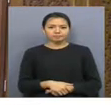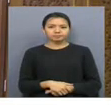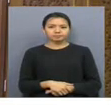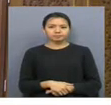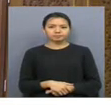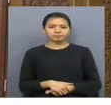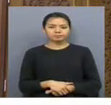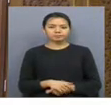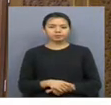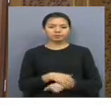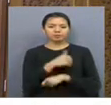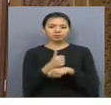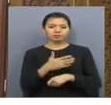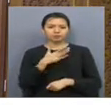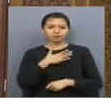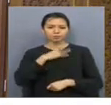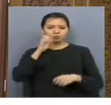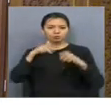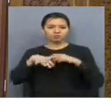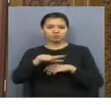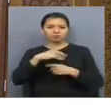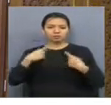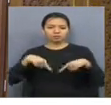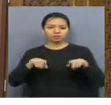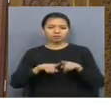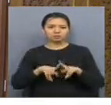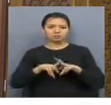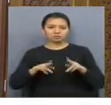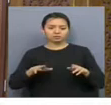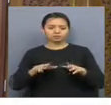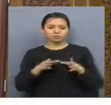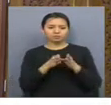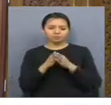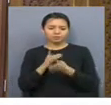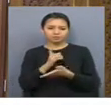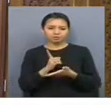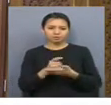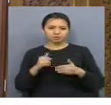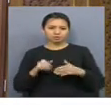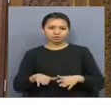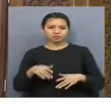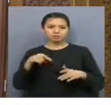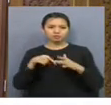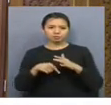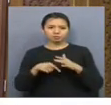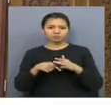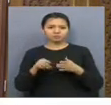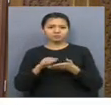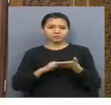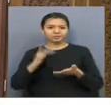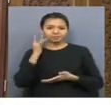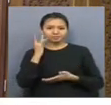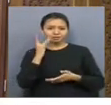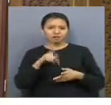Ең басысты біздің елдеріміздің барлық өкілдері ортақ тамудың маңыздылығын түсіндеді. Сонымен қатар ешкі кеңістікті жауы әрқашан